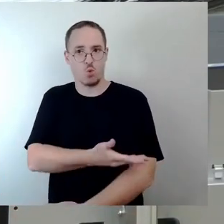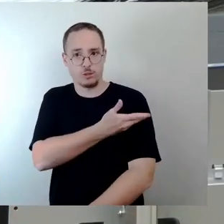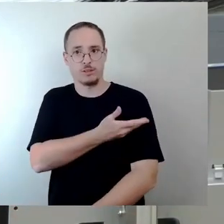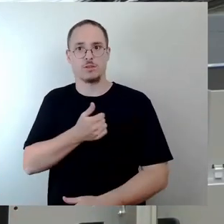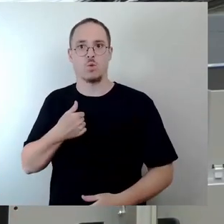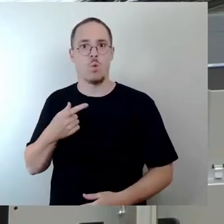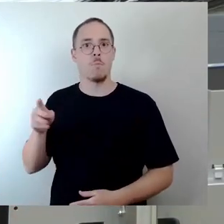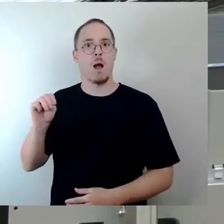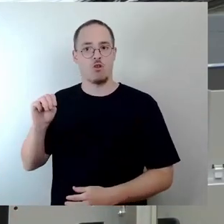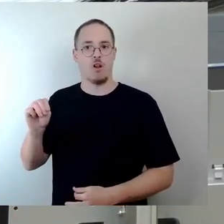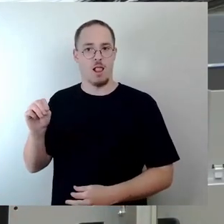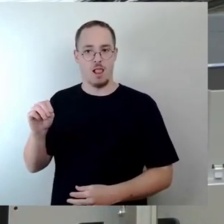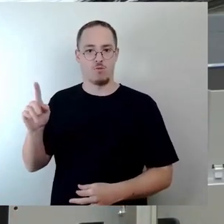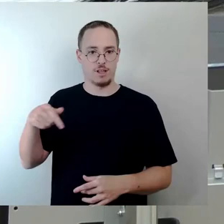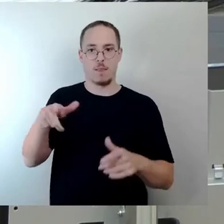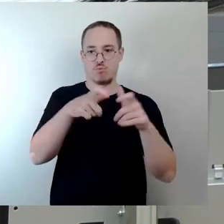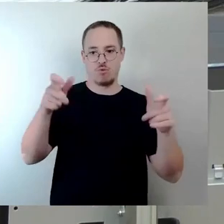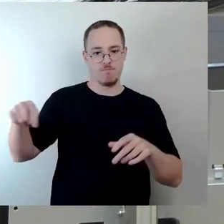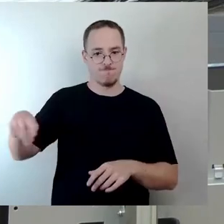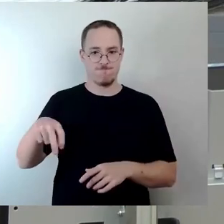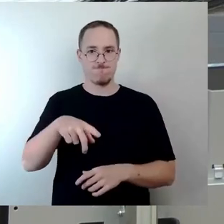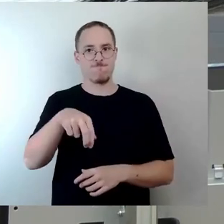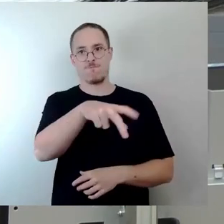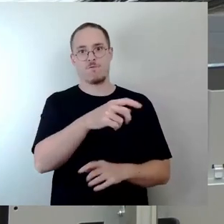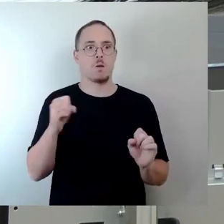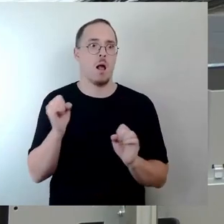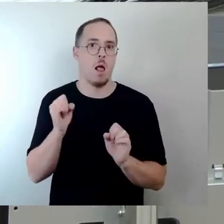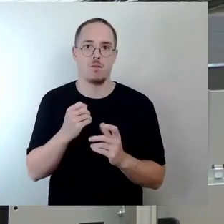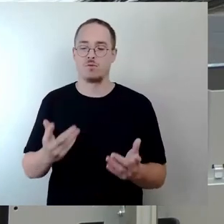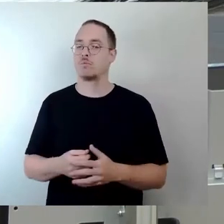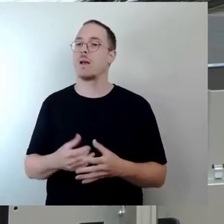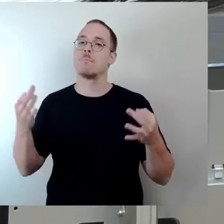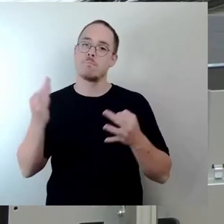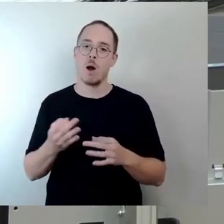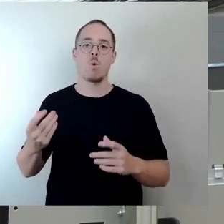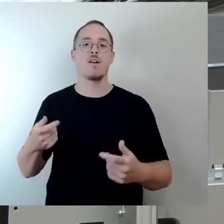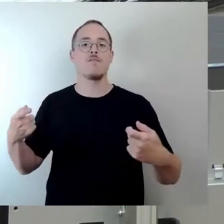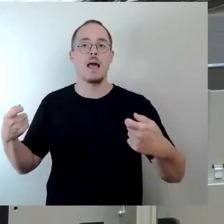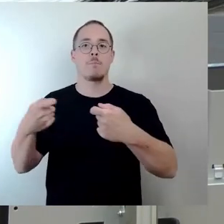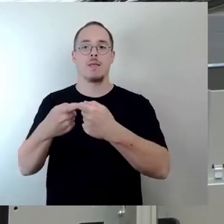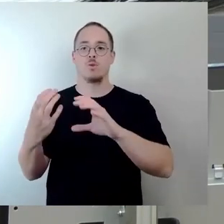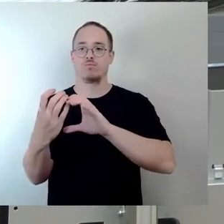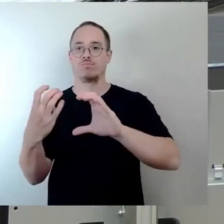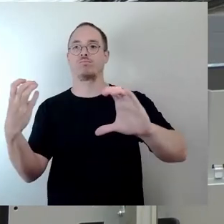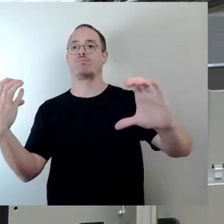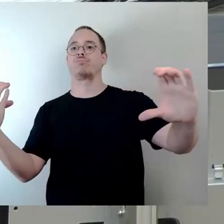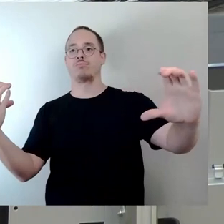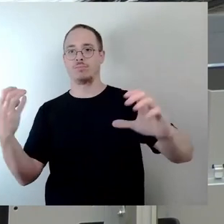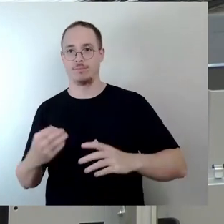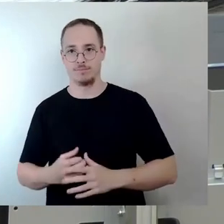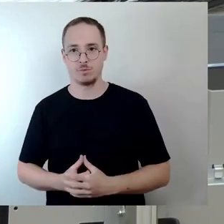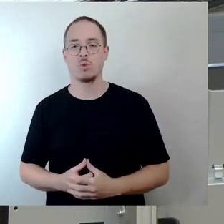bei all diesen Temperaturen. es funktioniert nicht. Du brauchst die Verbindung zwischen dem Funktionsgebäude und der Opern. Und die ist nur an dieser Stelle